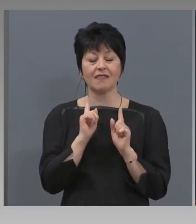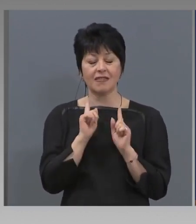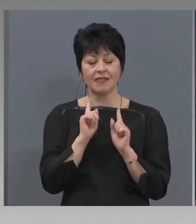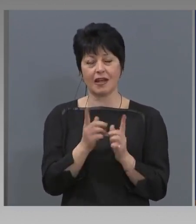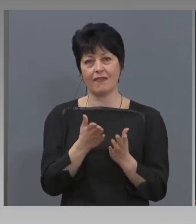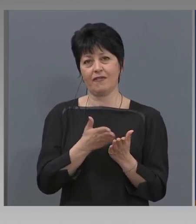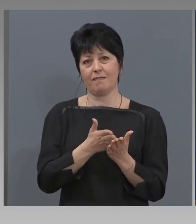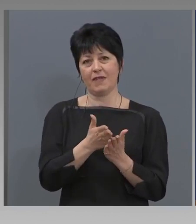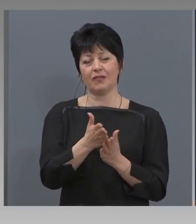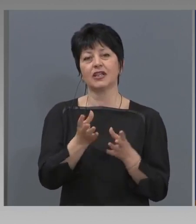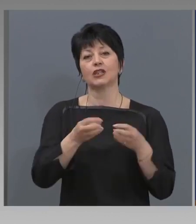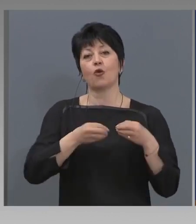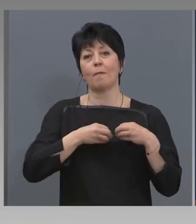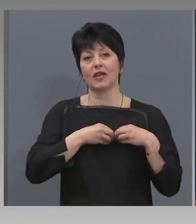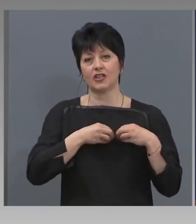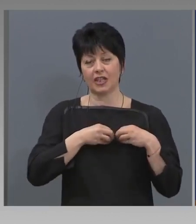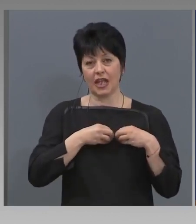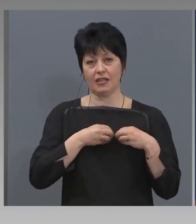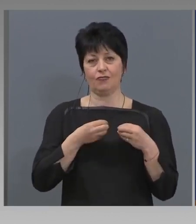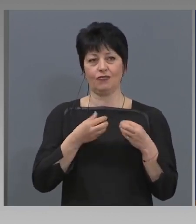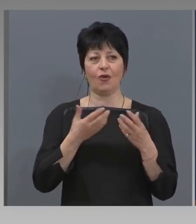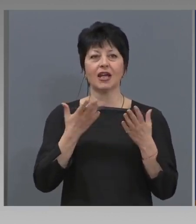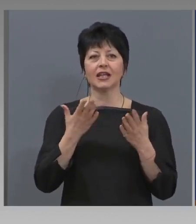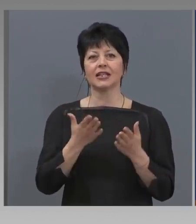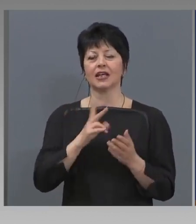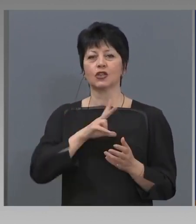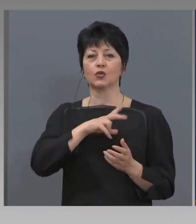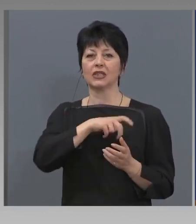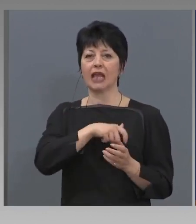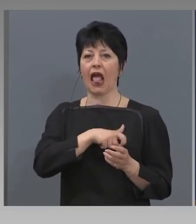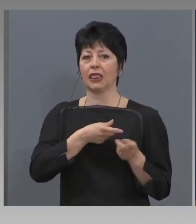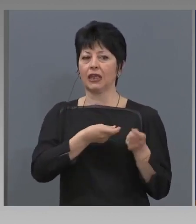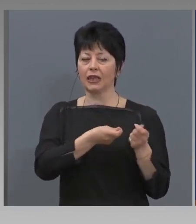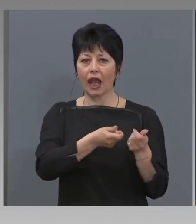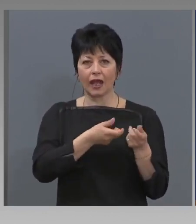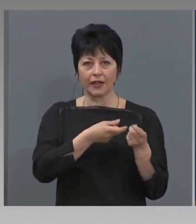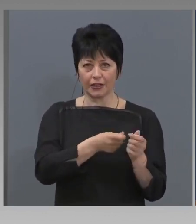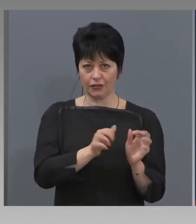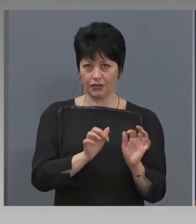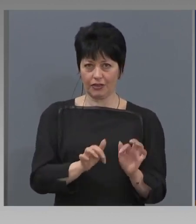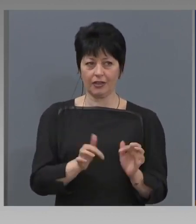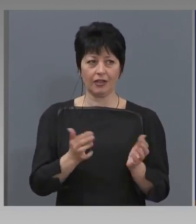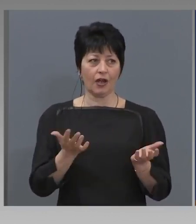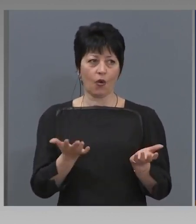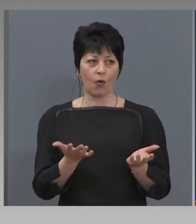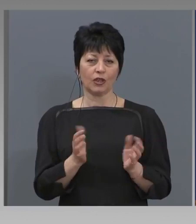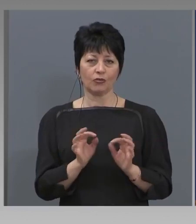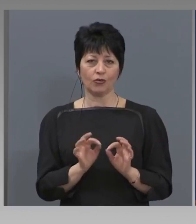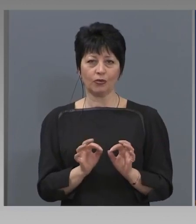на убеждението, метода на социалните грижи, които в тези